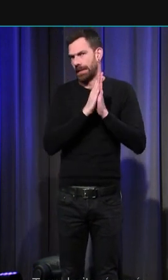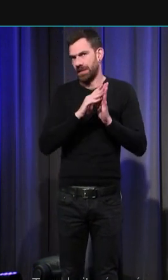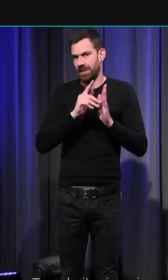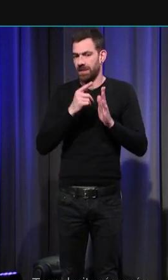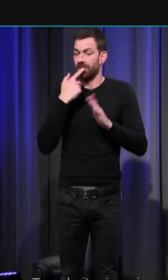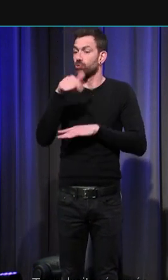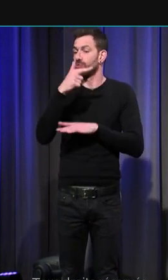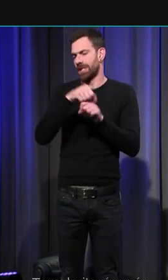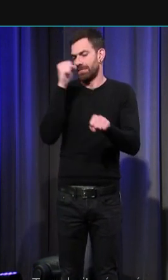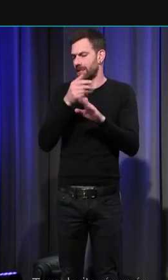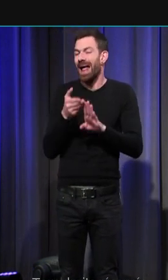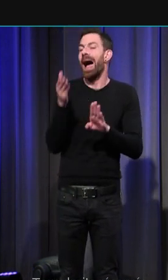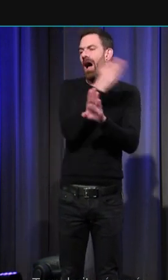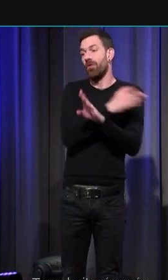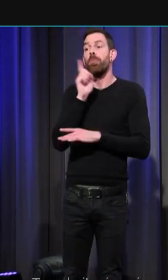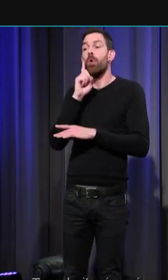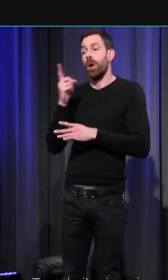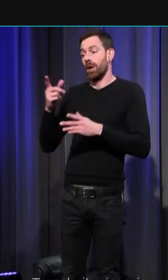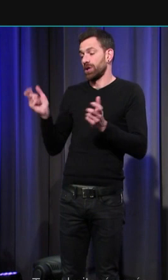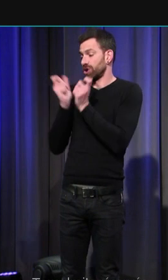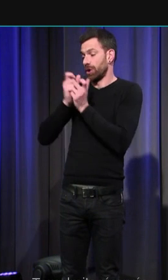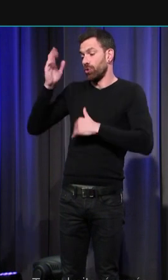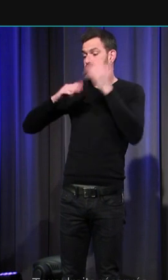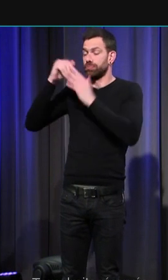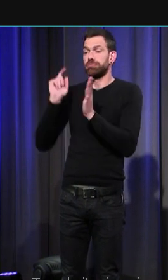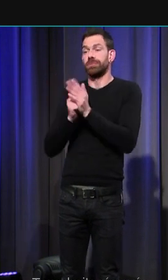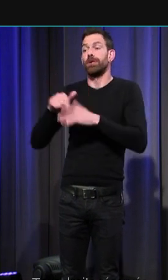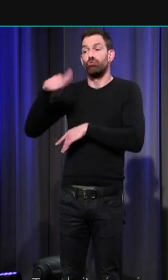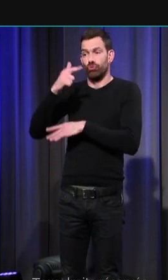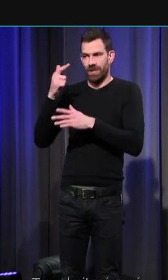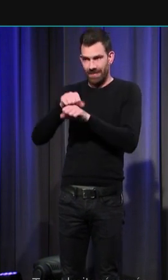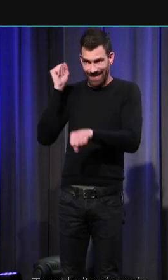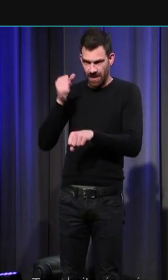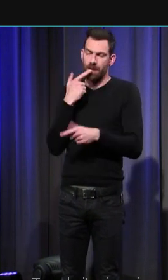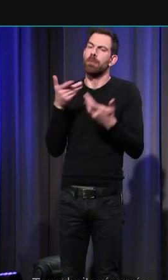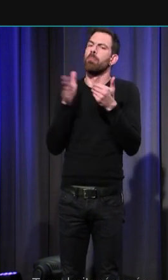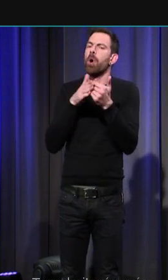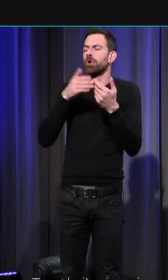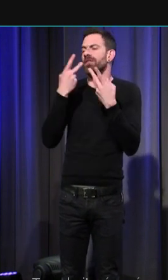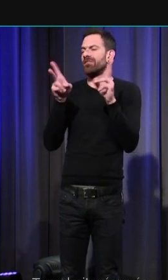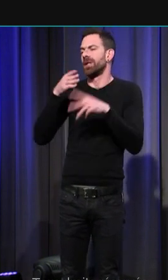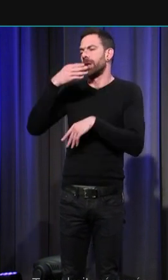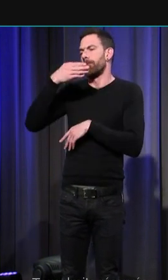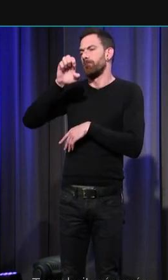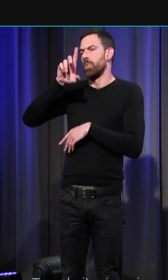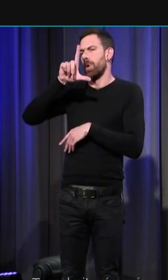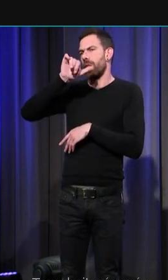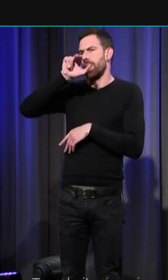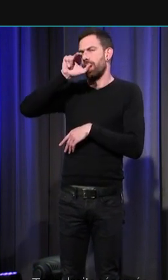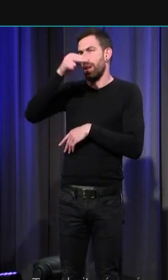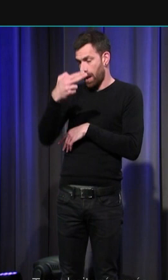d'avant le XIIe siècle puisque le château a été construit au XIIe siècle on est à côté de Melun il participe de la vicomté de Melun